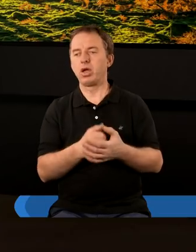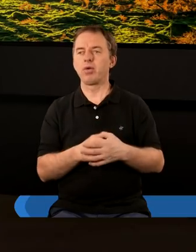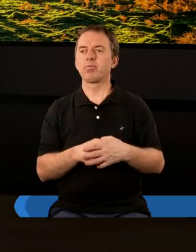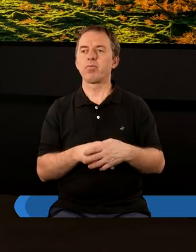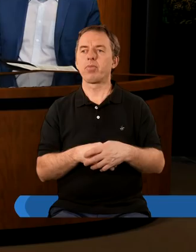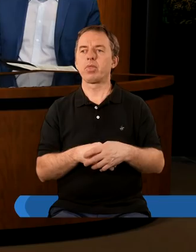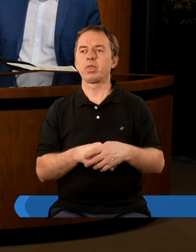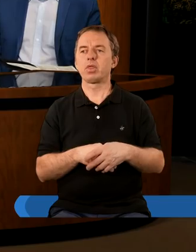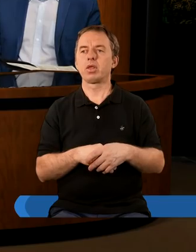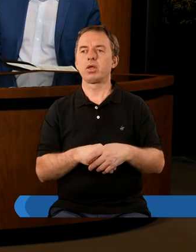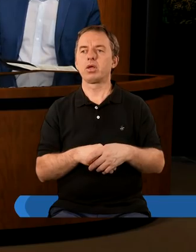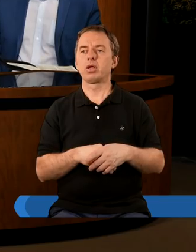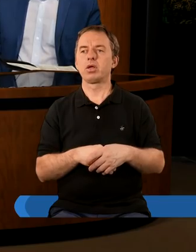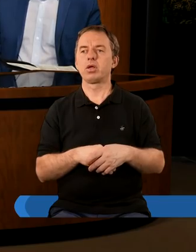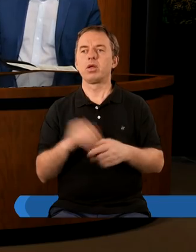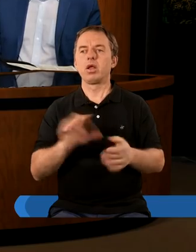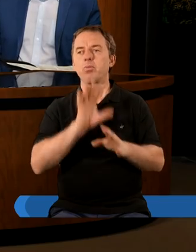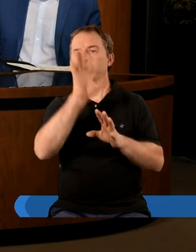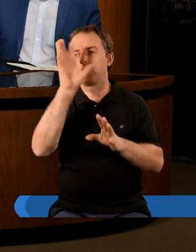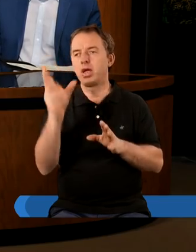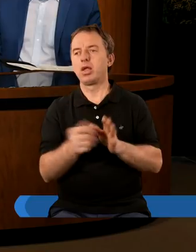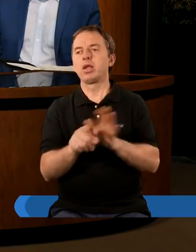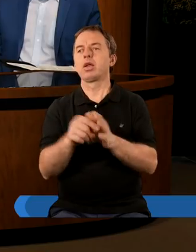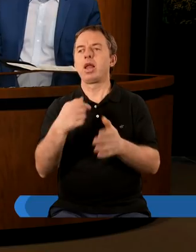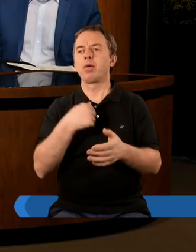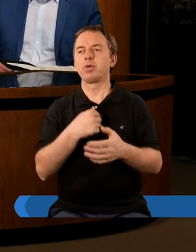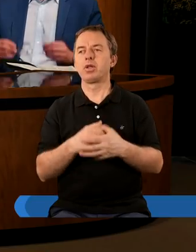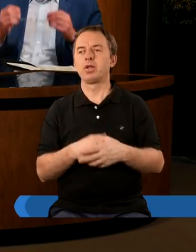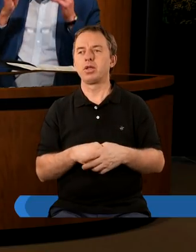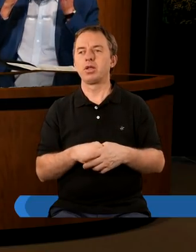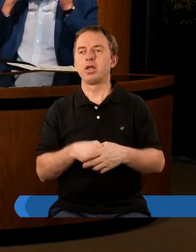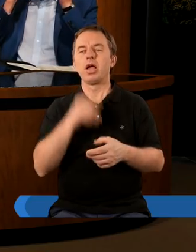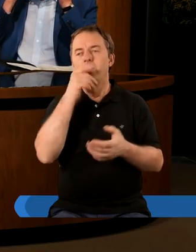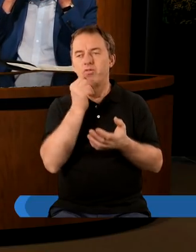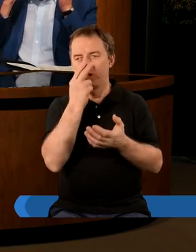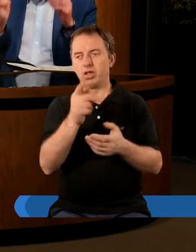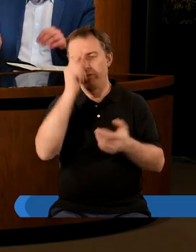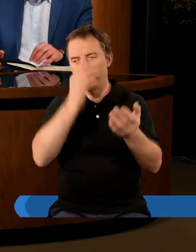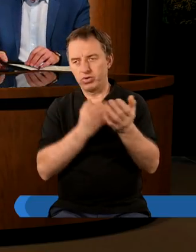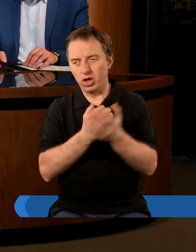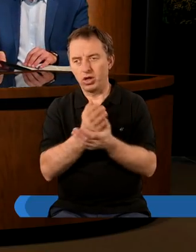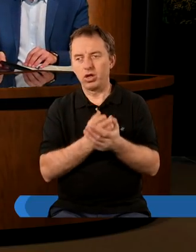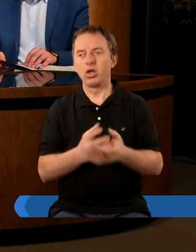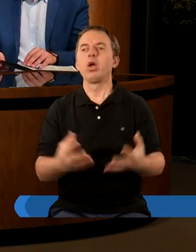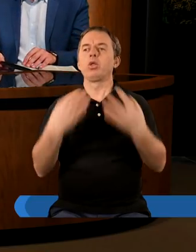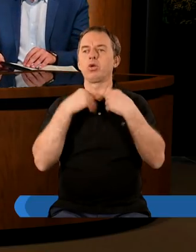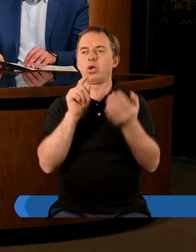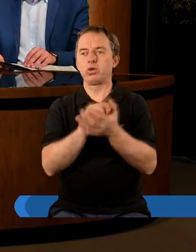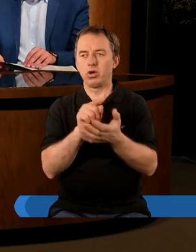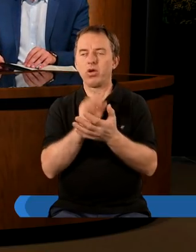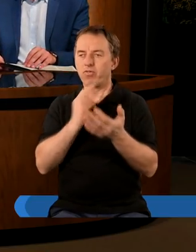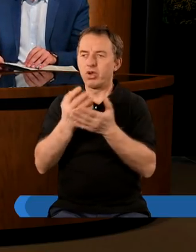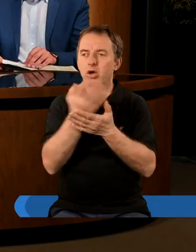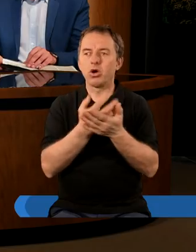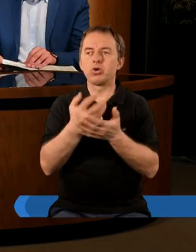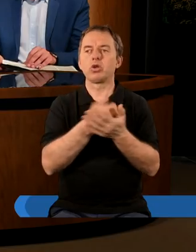drodzy no to jest z kolei list najpiękniejszy przynajmniej dla mnie widać że wierzący dostają szansę i ją